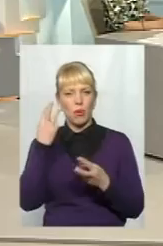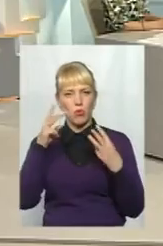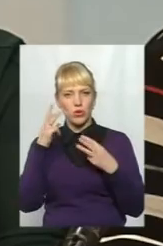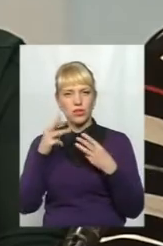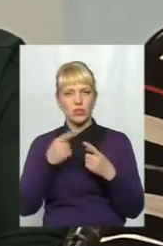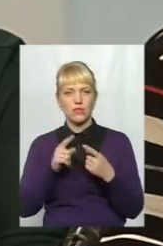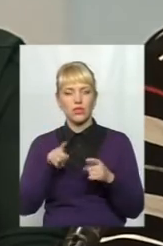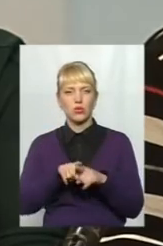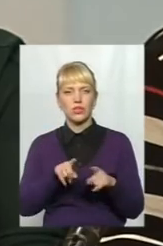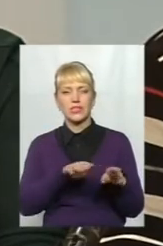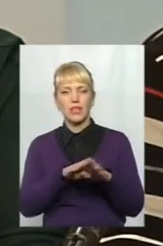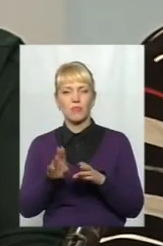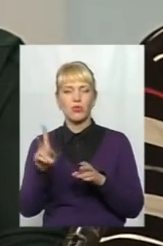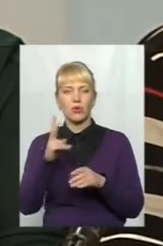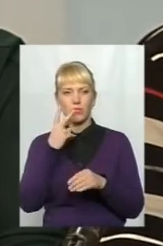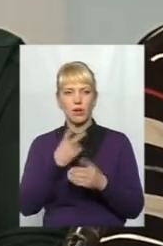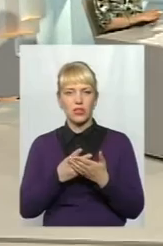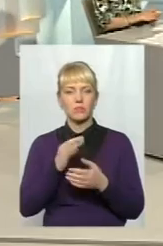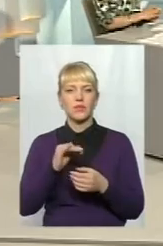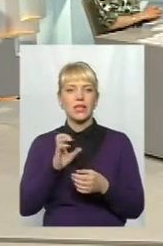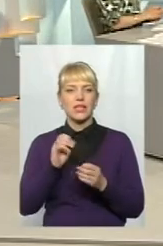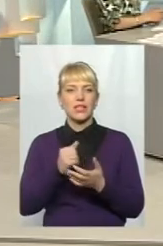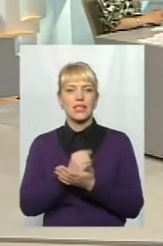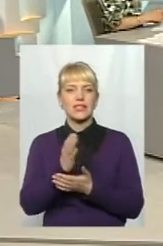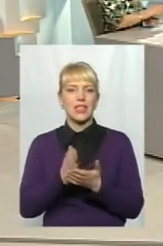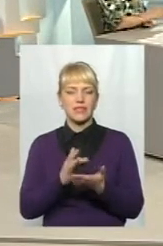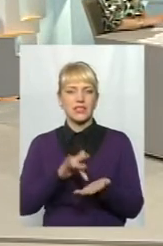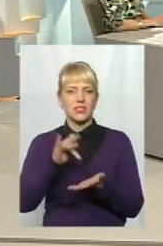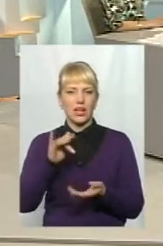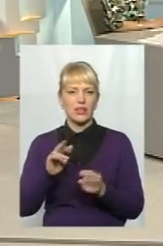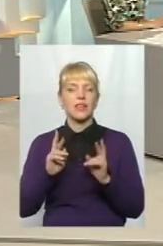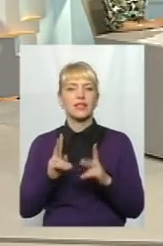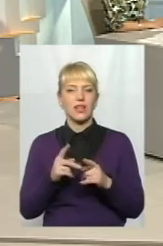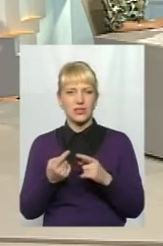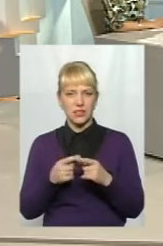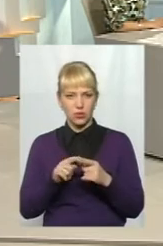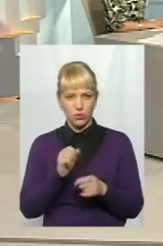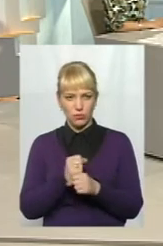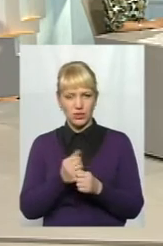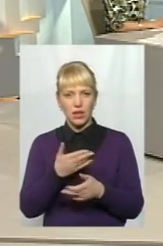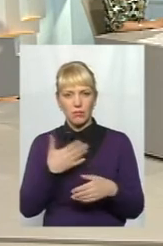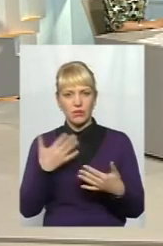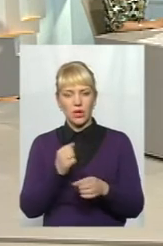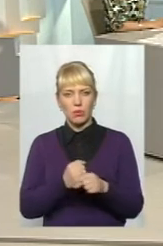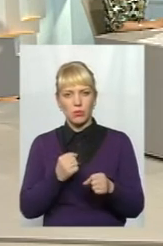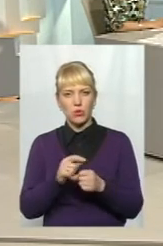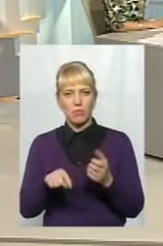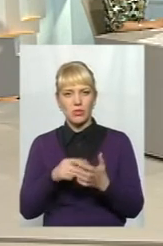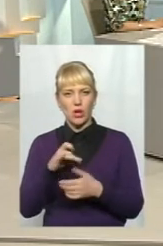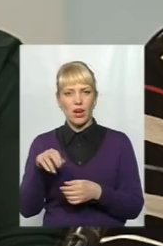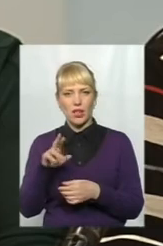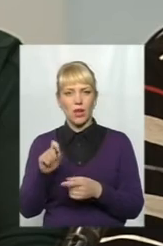до тої степені, як ми його бачимо в Лодзі, Сервісний центр, так? І яким способом? Ми вже пропрацьовуємо з міською радою.